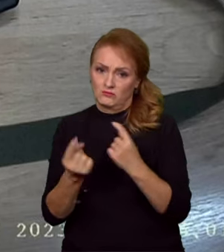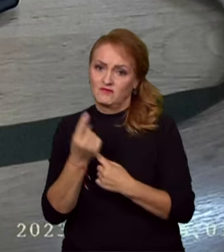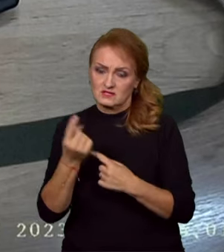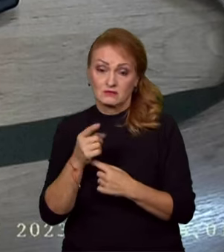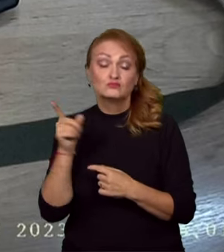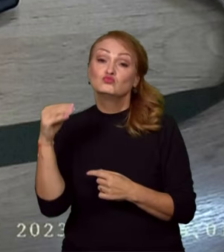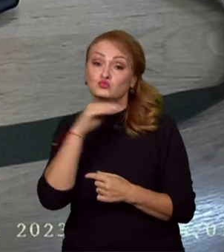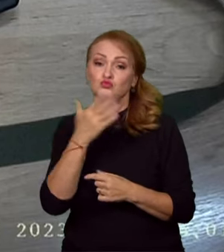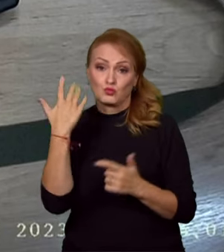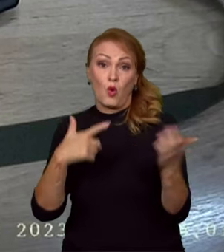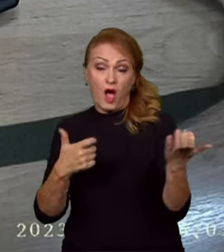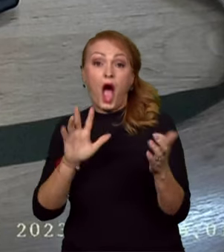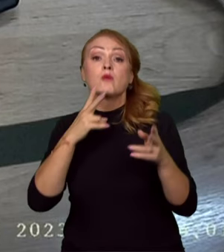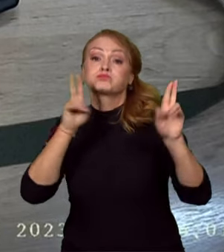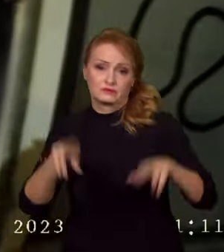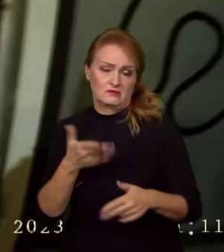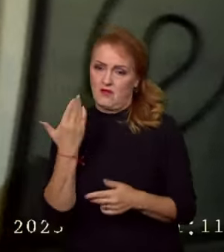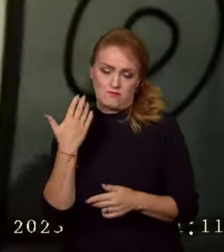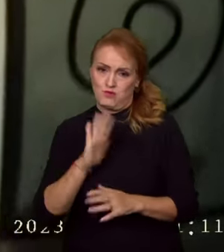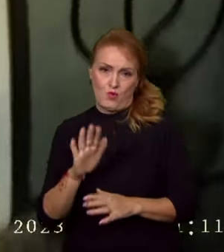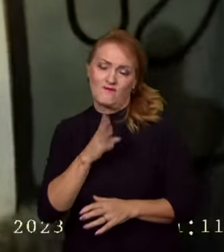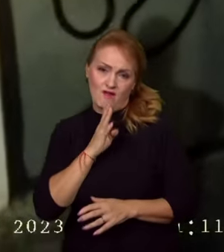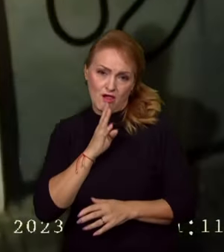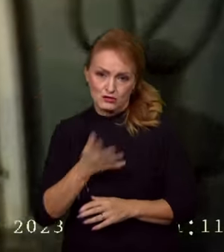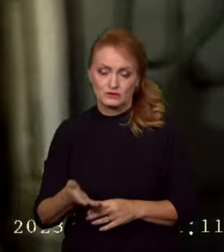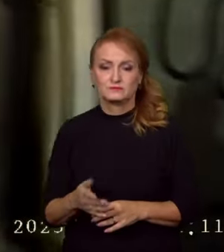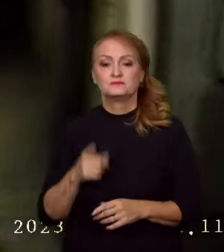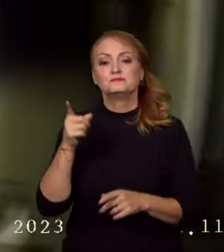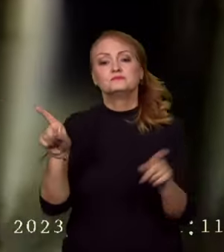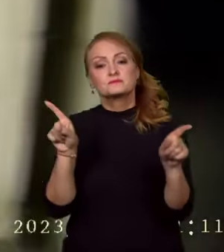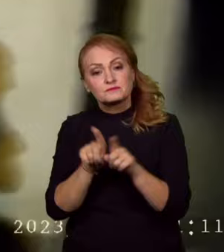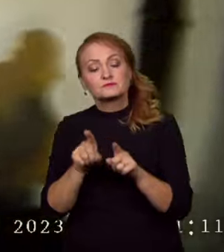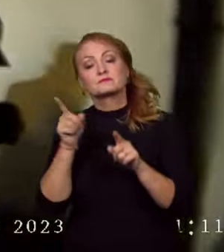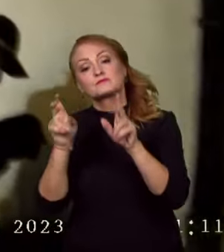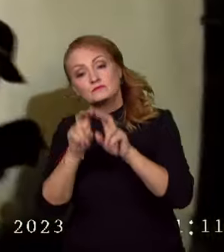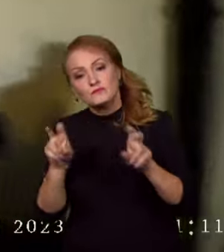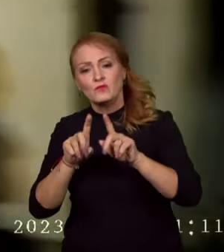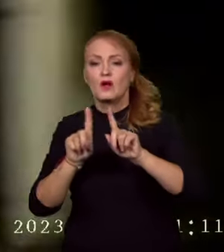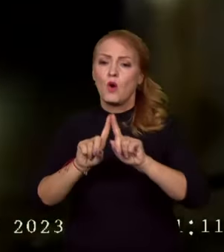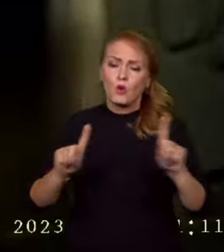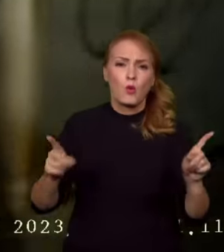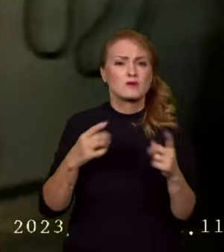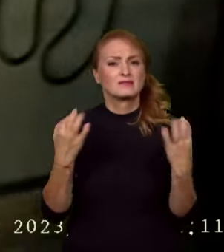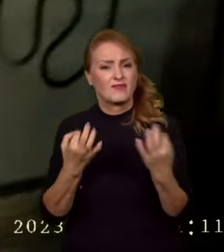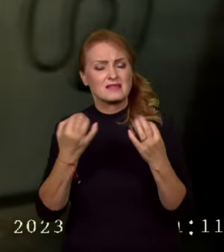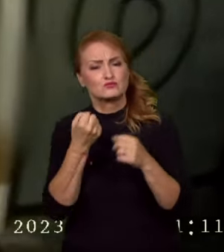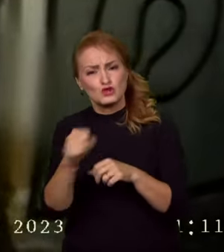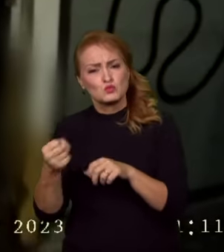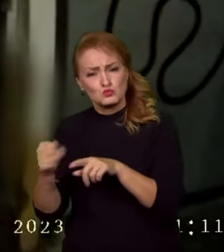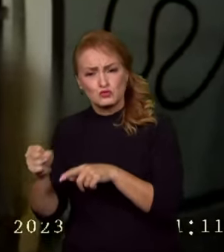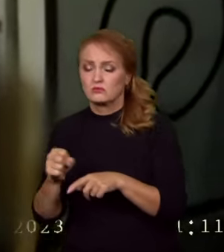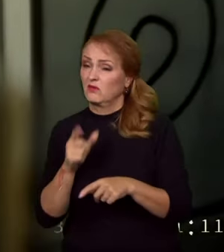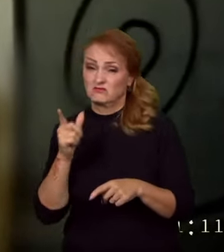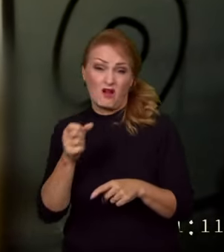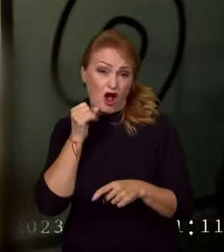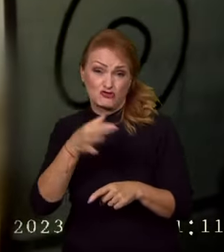u sebe pouze maketu, skutečné pistole. Řešení i mírnějších trestných činů nebo přestupků na brněnských nádražích je ale na